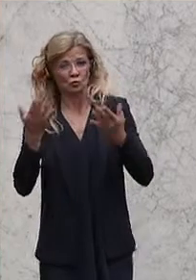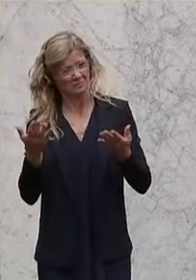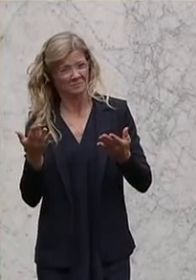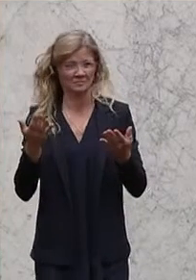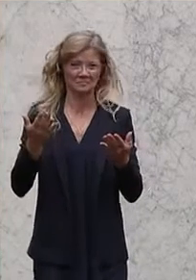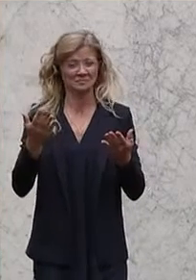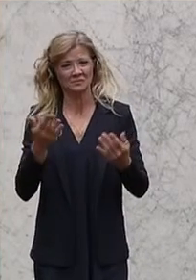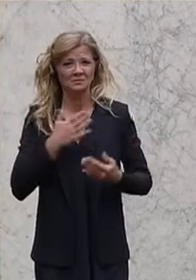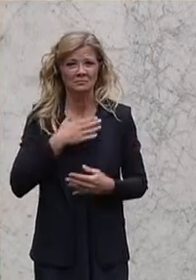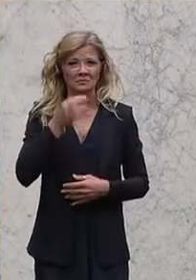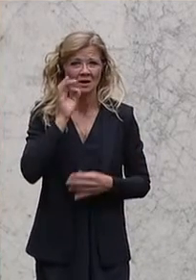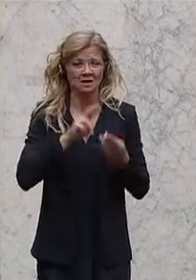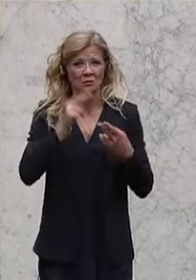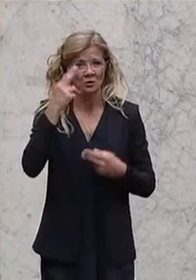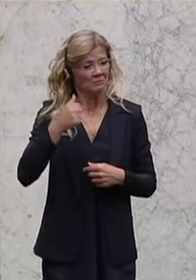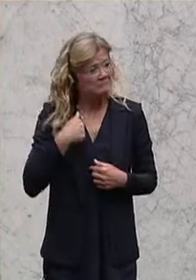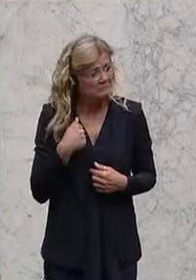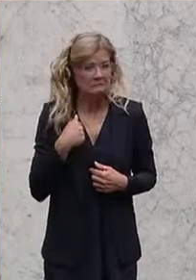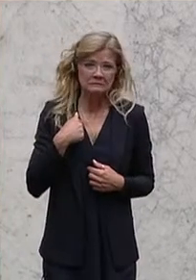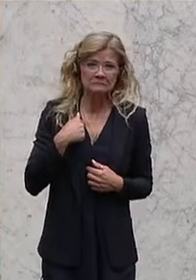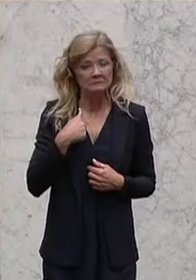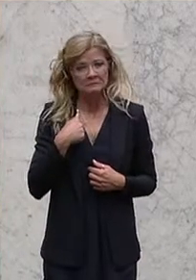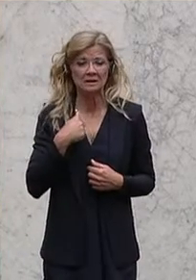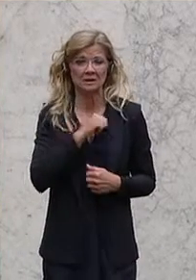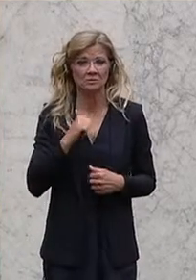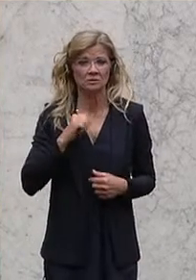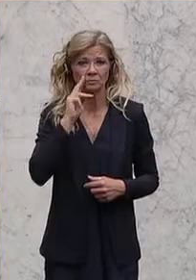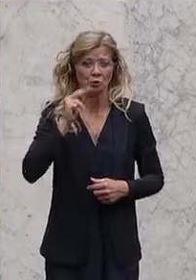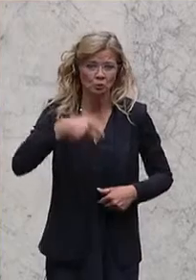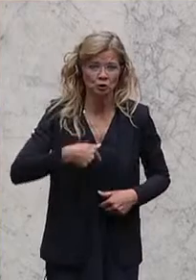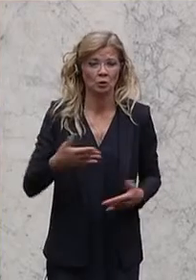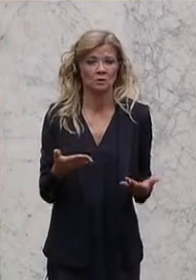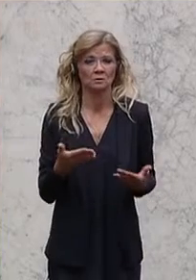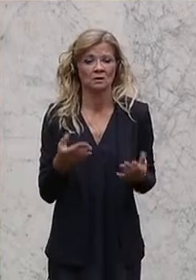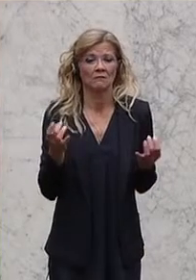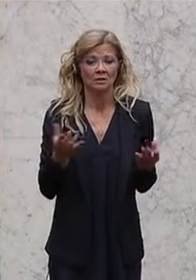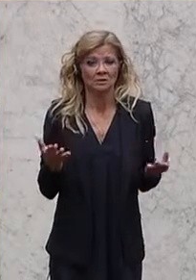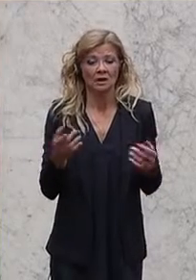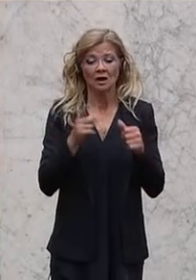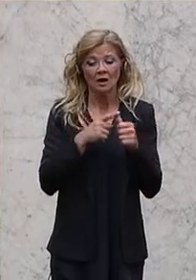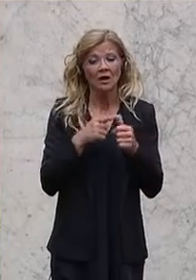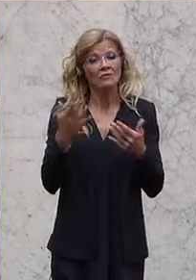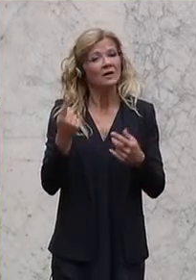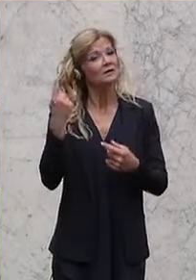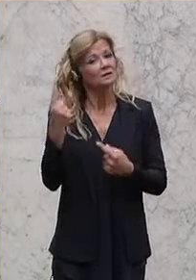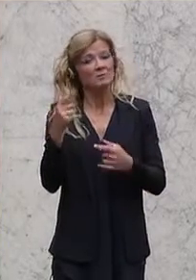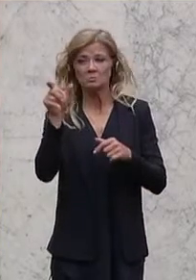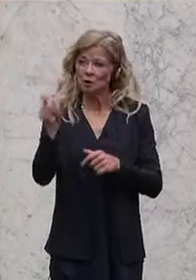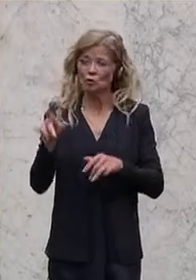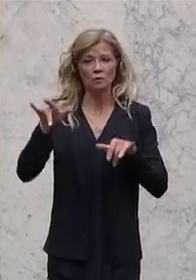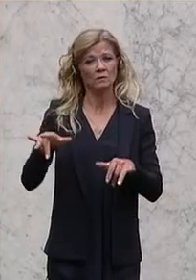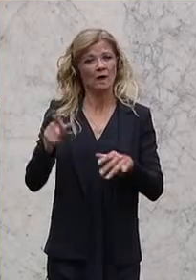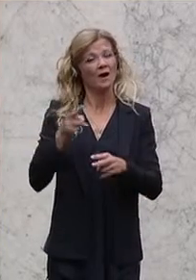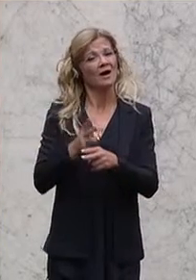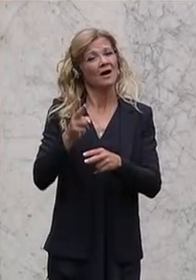muss ehrlich sagen, ich bin davon überzeugt, dass jemand, der in ein Amt des Richters, in ein Amt des Staatsanwaltes kommt,